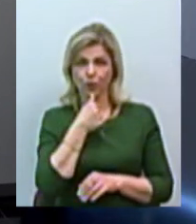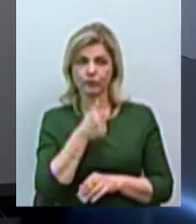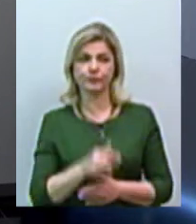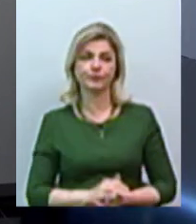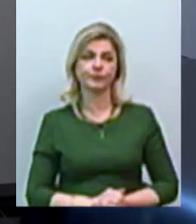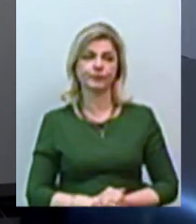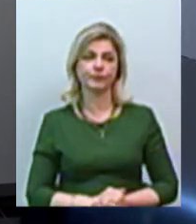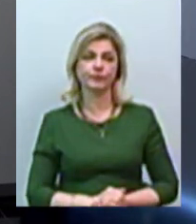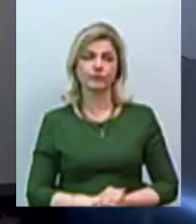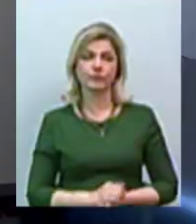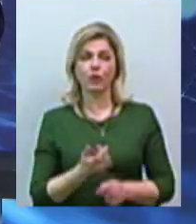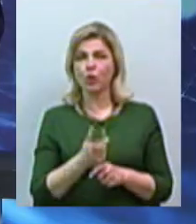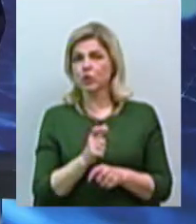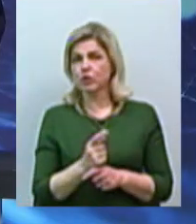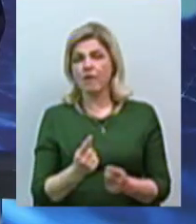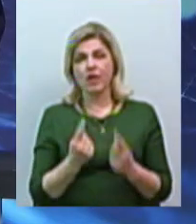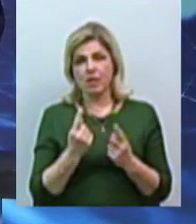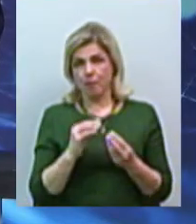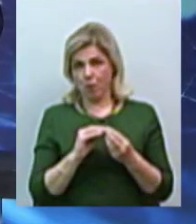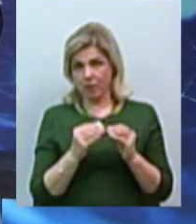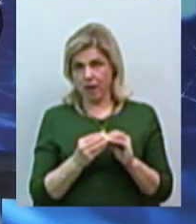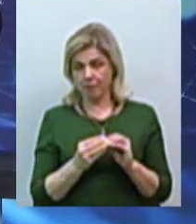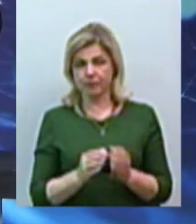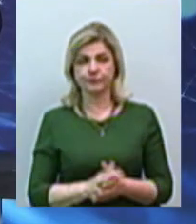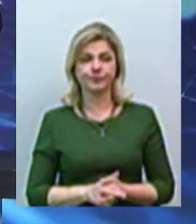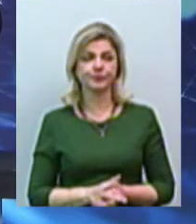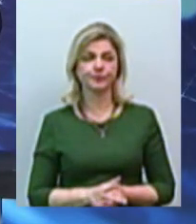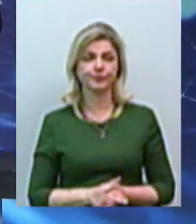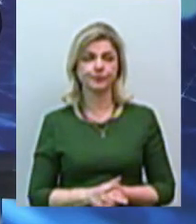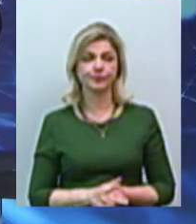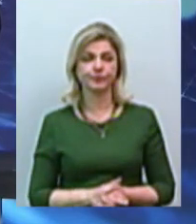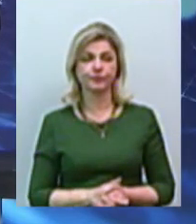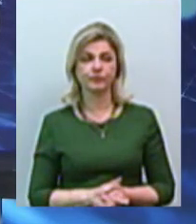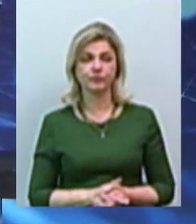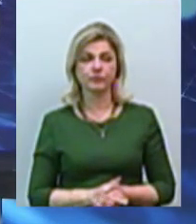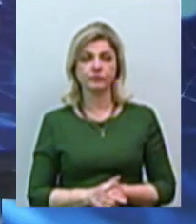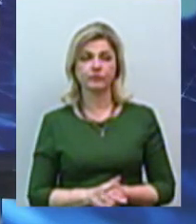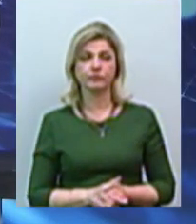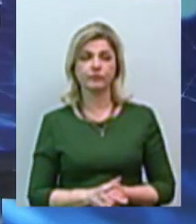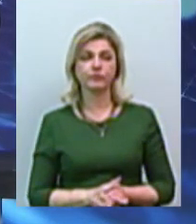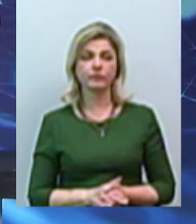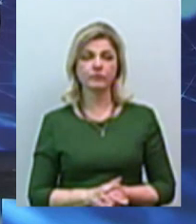Це тепер дуже велика проблема. Ну, до речі, у нас